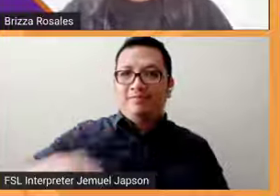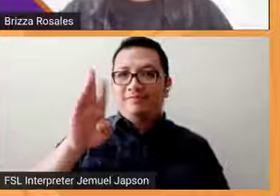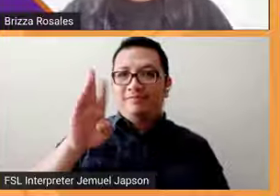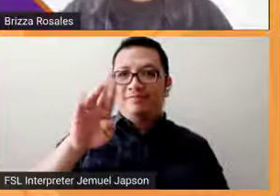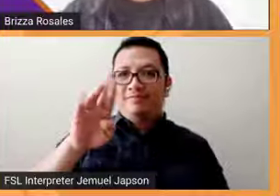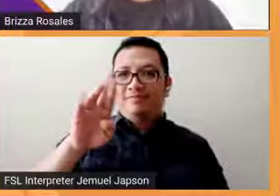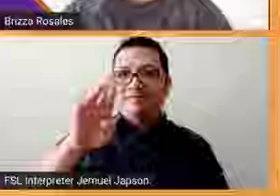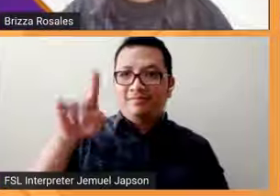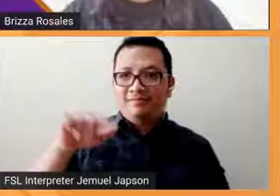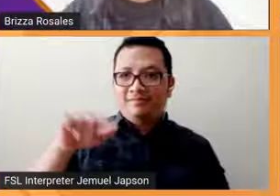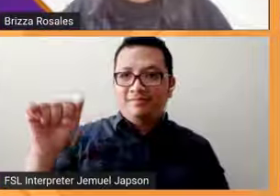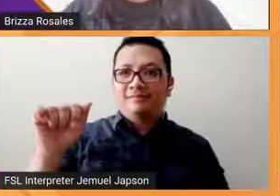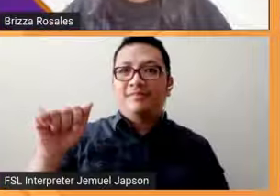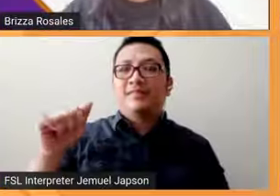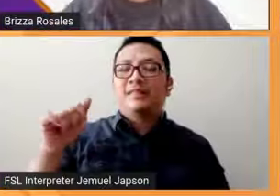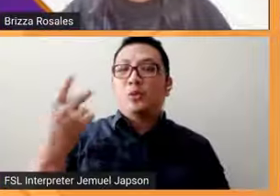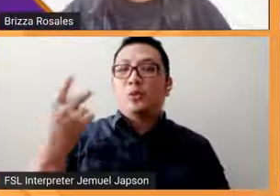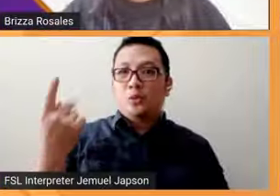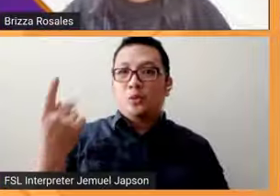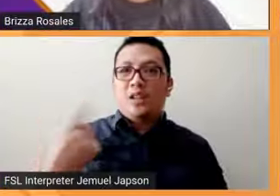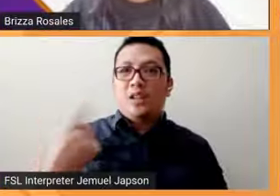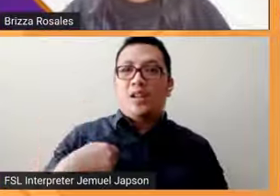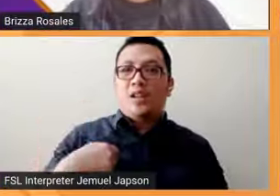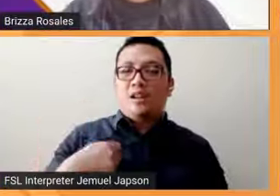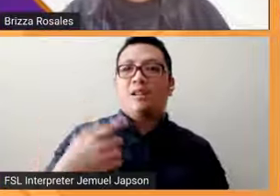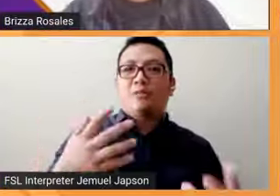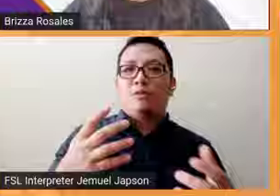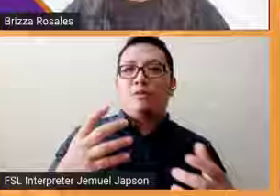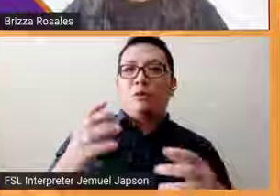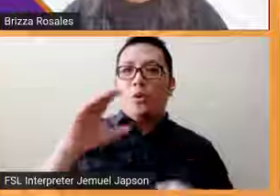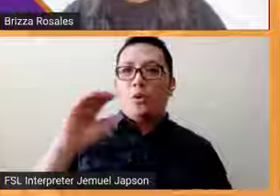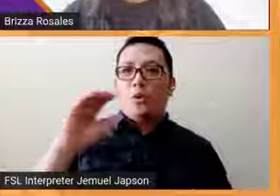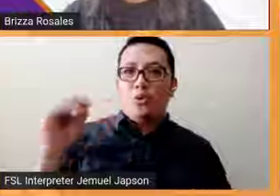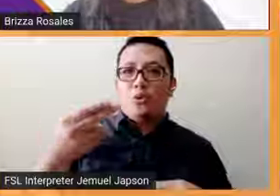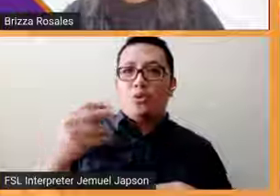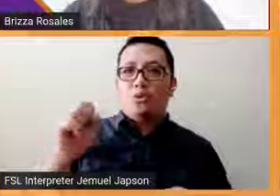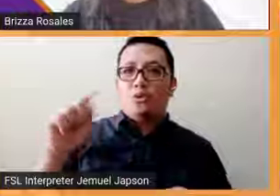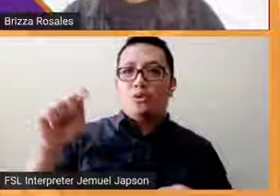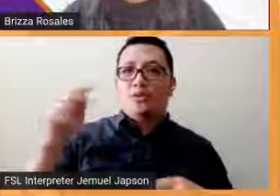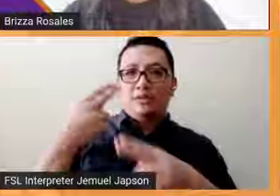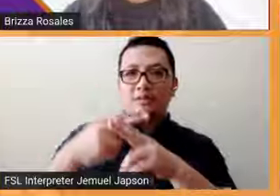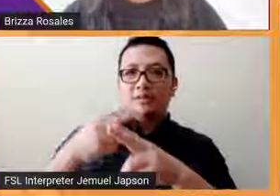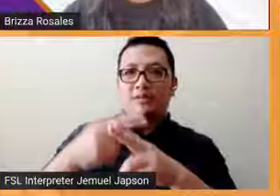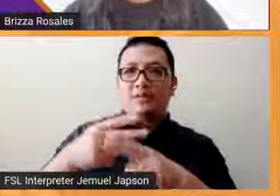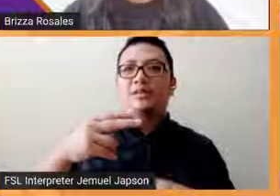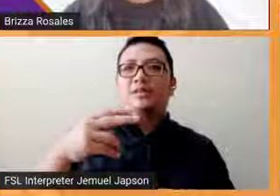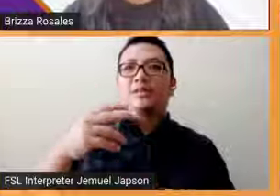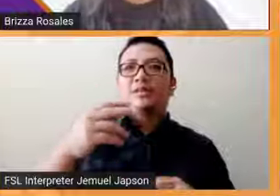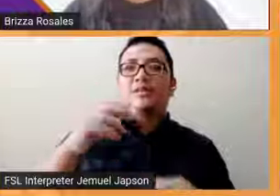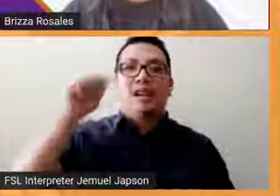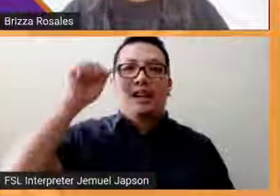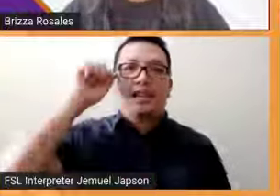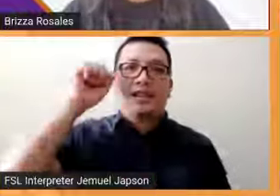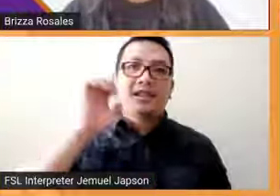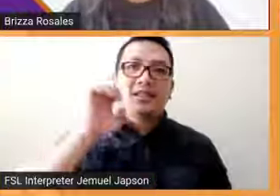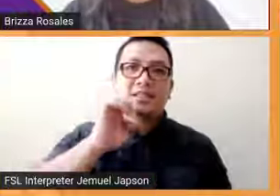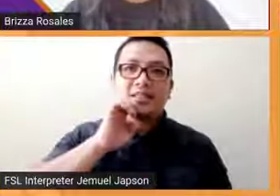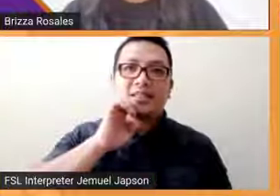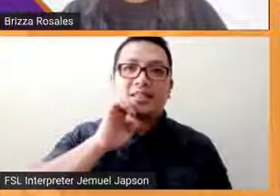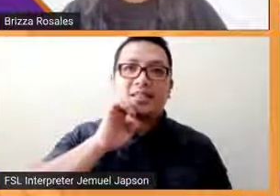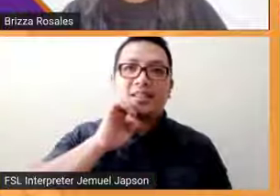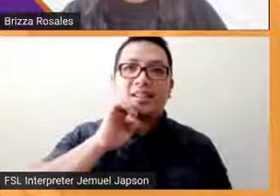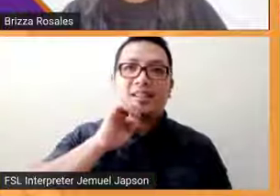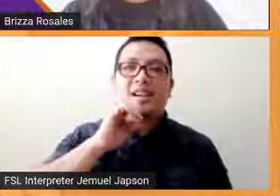co-host ngayong umaga so sa ngalan po ng main host ng Dapat Pwede na si Antoinette Eduardo ang